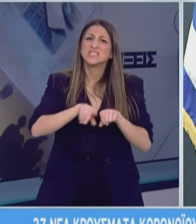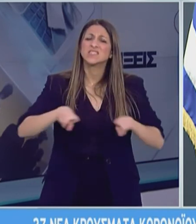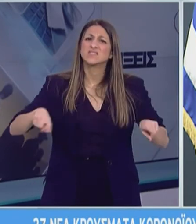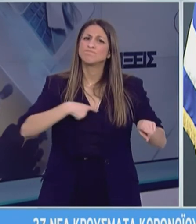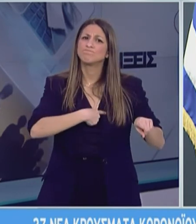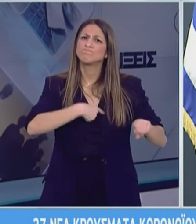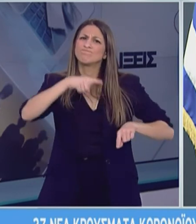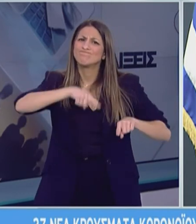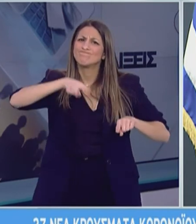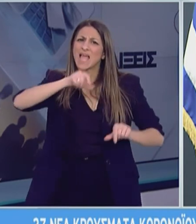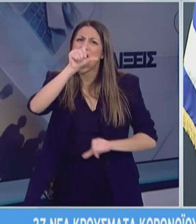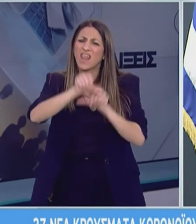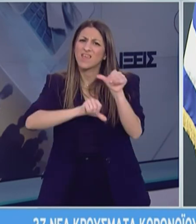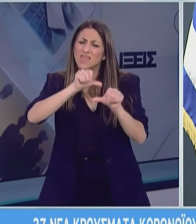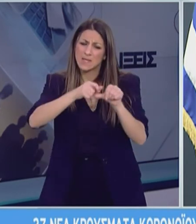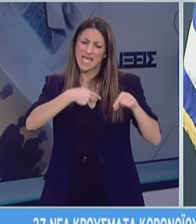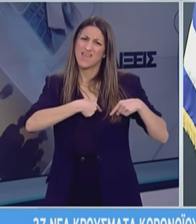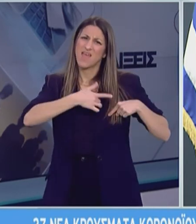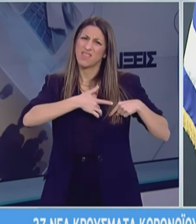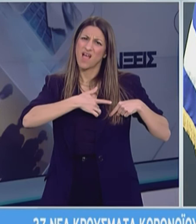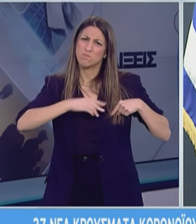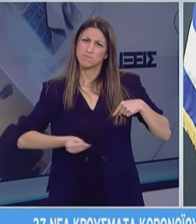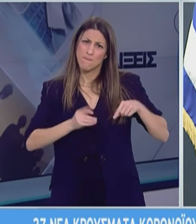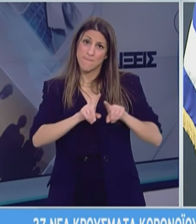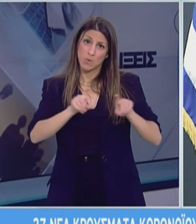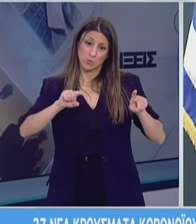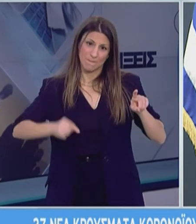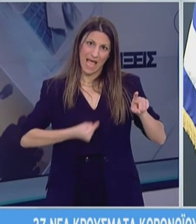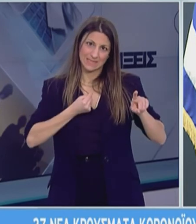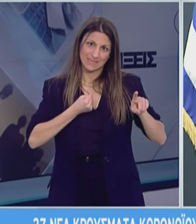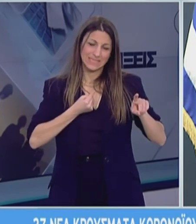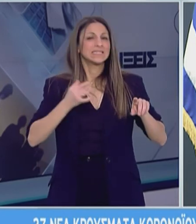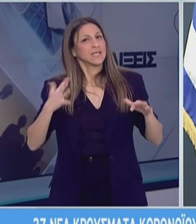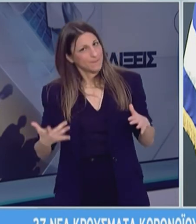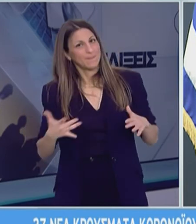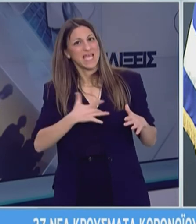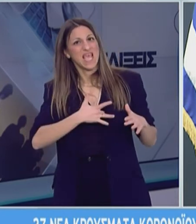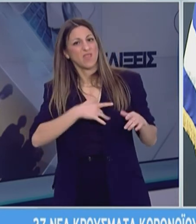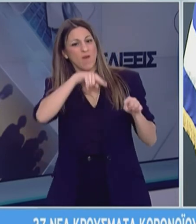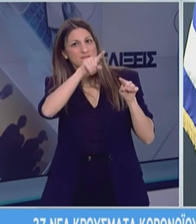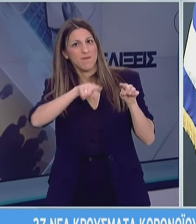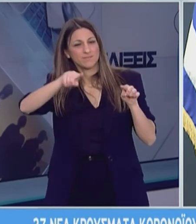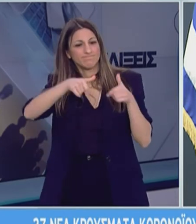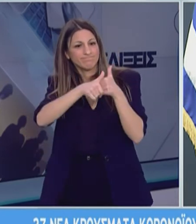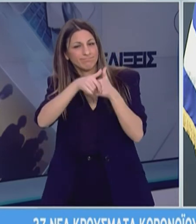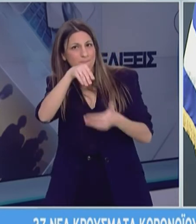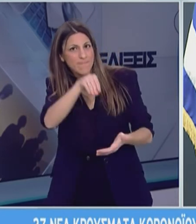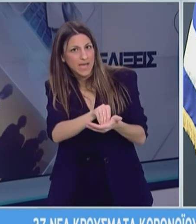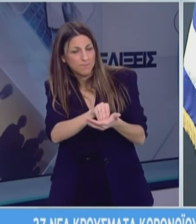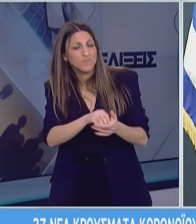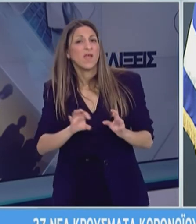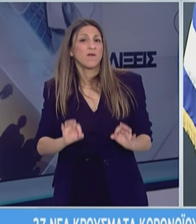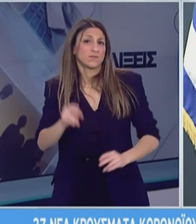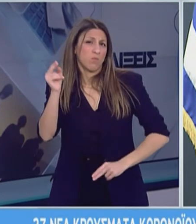αλλαγές και χρειάζεται μια παρακολούθηση του καρδιογραφήματος. Να πω εδώ πέρα ότι και όλα αυτά που ακούγονται εκεί οι παρενέργειες τα παρά του